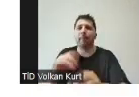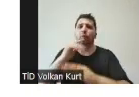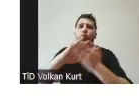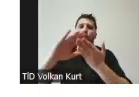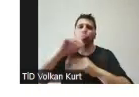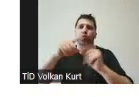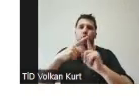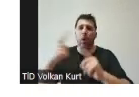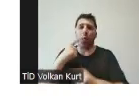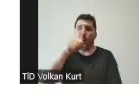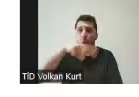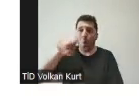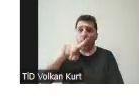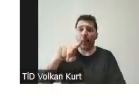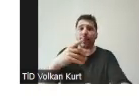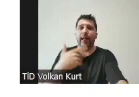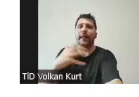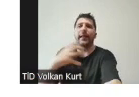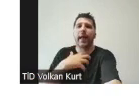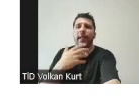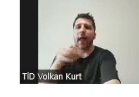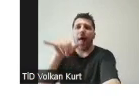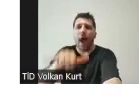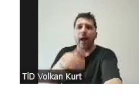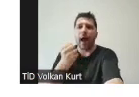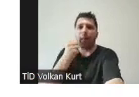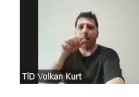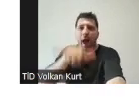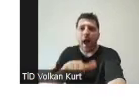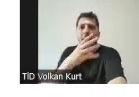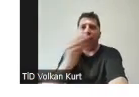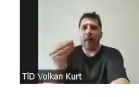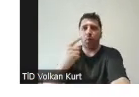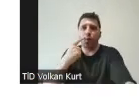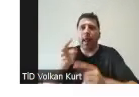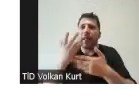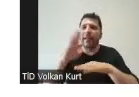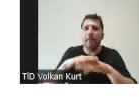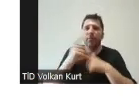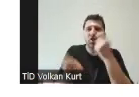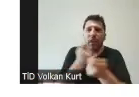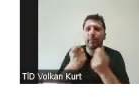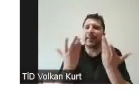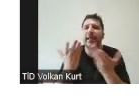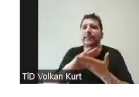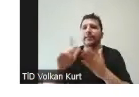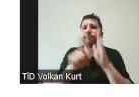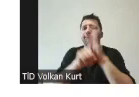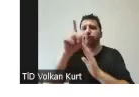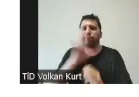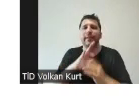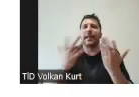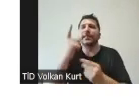sürecine ve oradaki ele aldığınız hak alanındaki hak kaybına dair yapacağınız çalışma nasıl ileriye götürecek? Nasıl bir